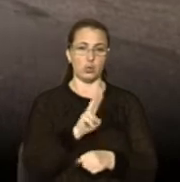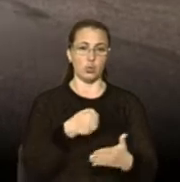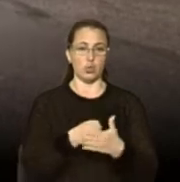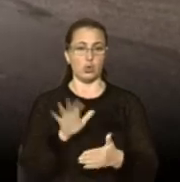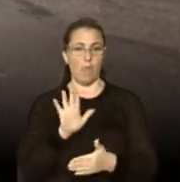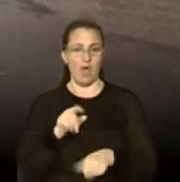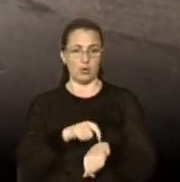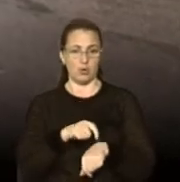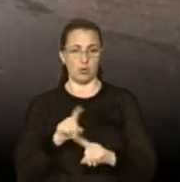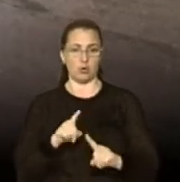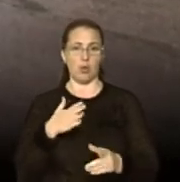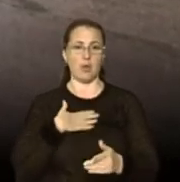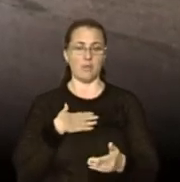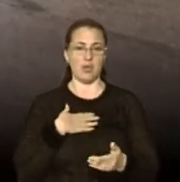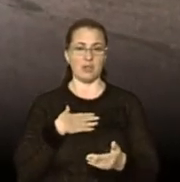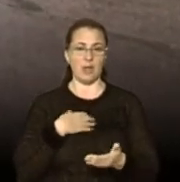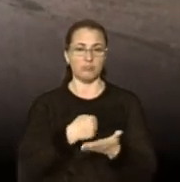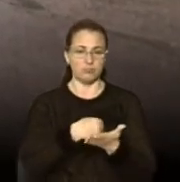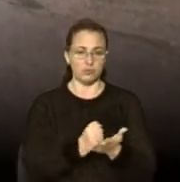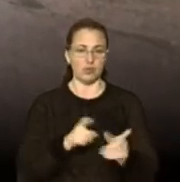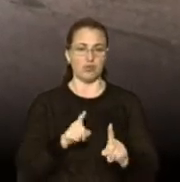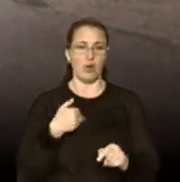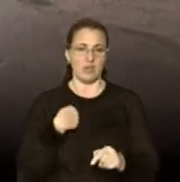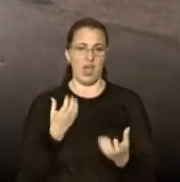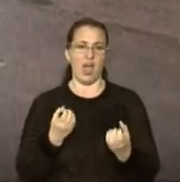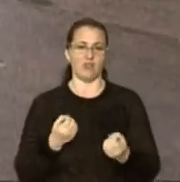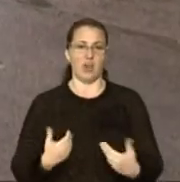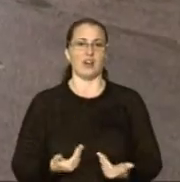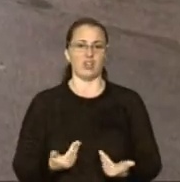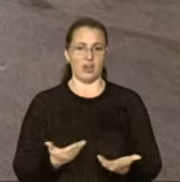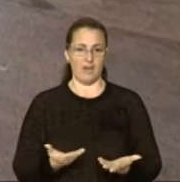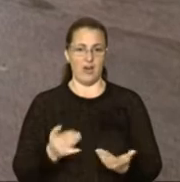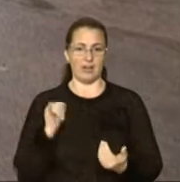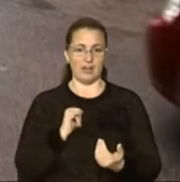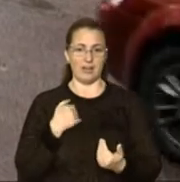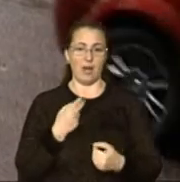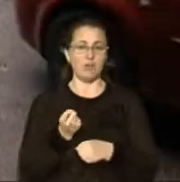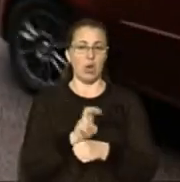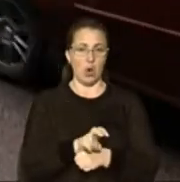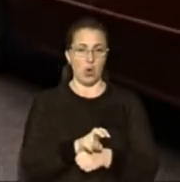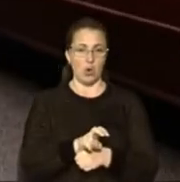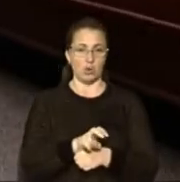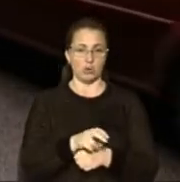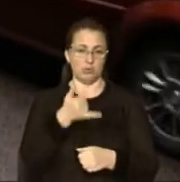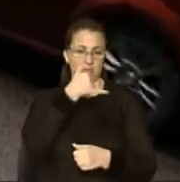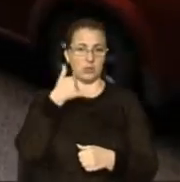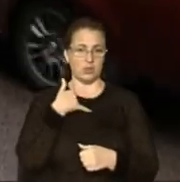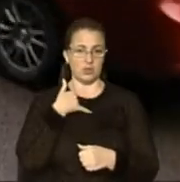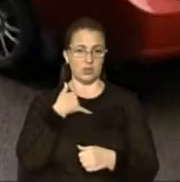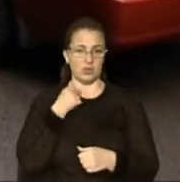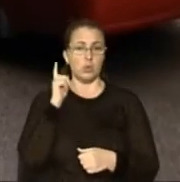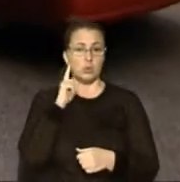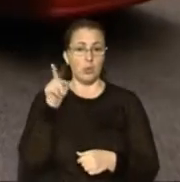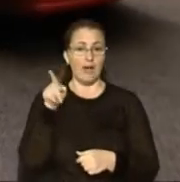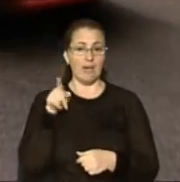'ятої, щоб мені підтвердили, що я ще жива. І я приходжу, вона мені подзвонила, слухай,